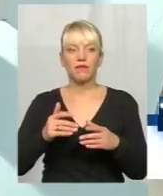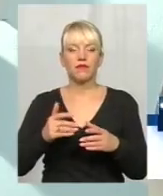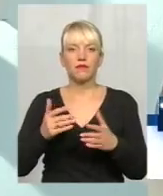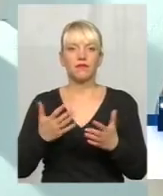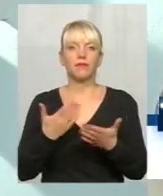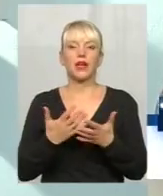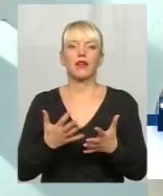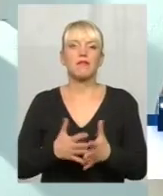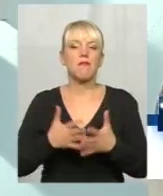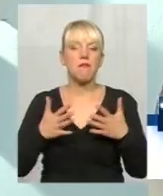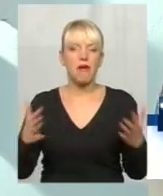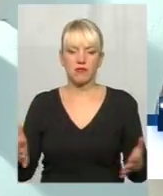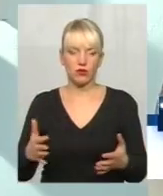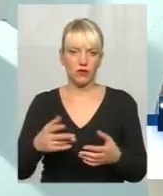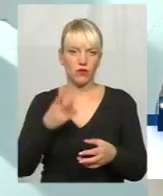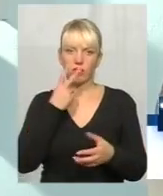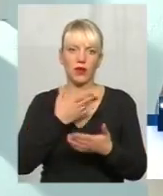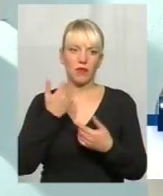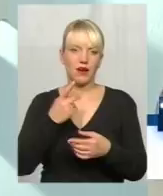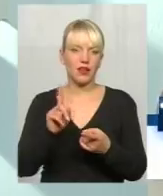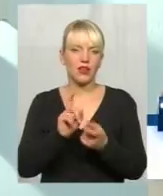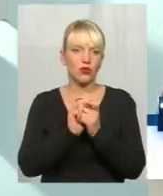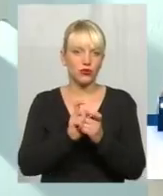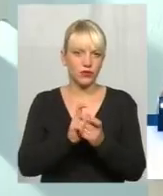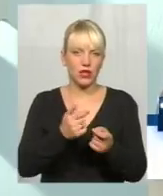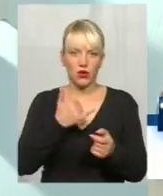спостерігаються. Тобто, якихось силових конфліктів у нас не було.